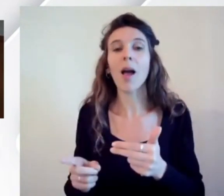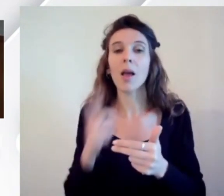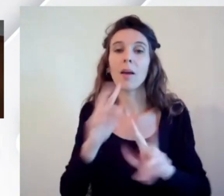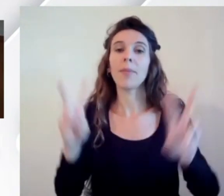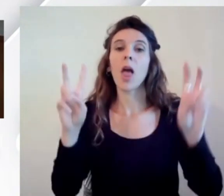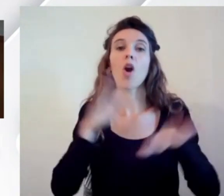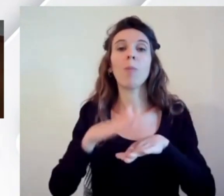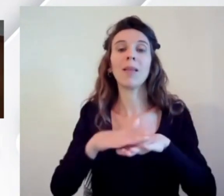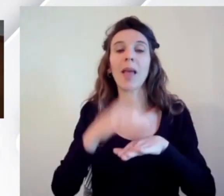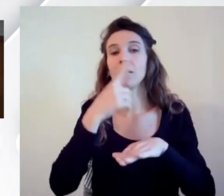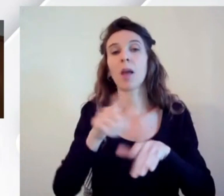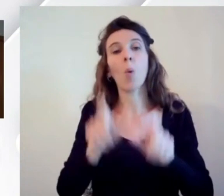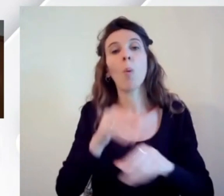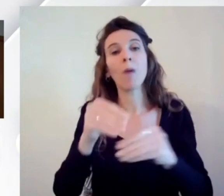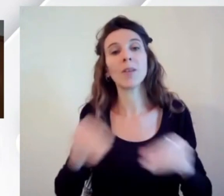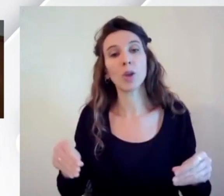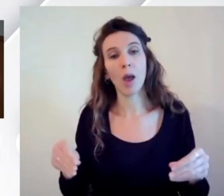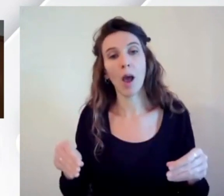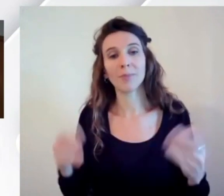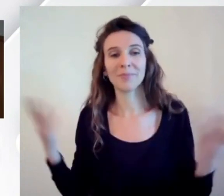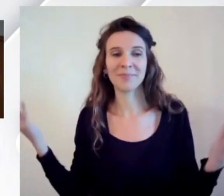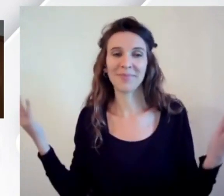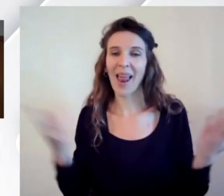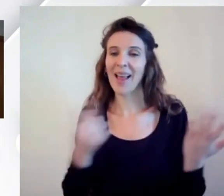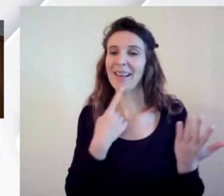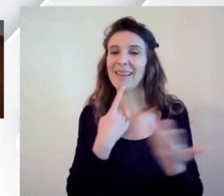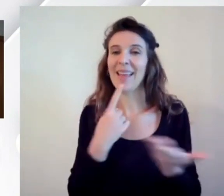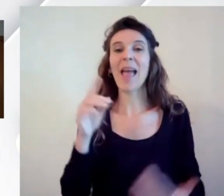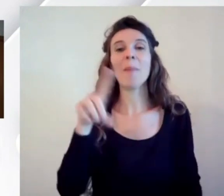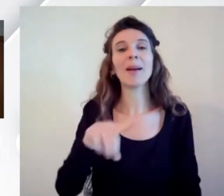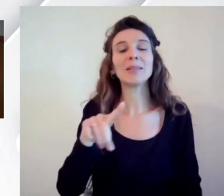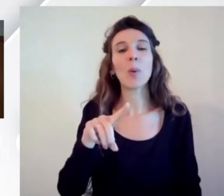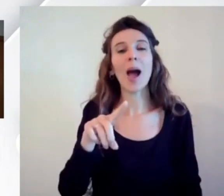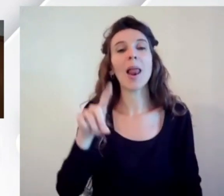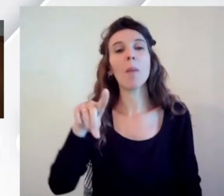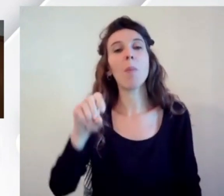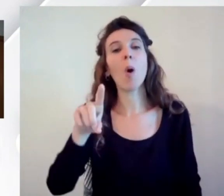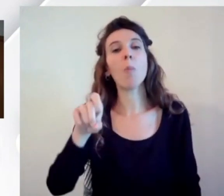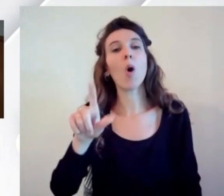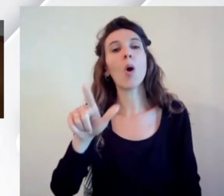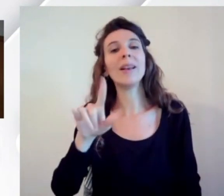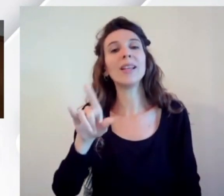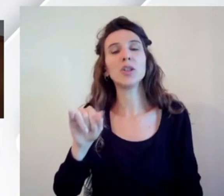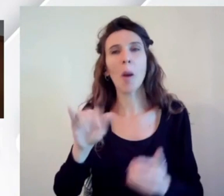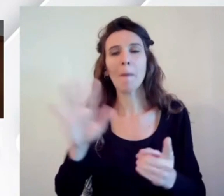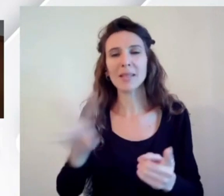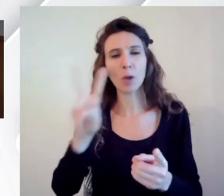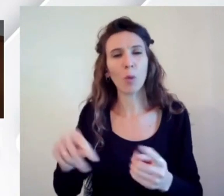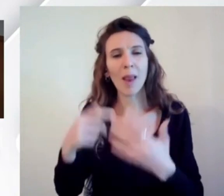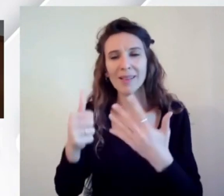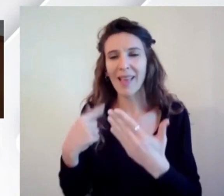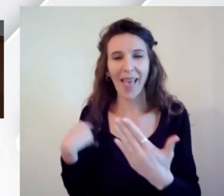professionali e qui chi meglio del buon Pasquale Popolizio che è dal 2006 mi sembra Pasquale